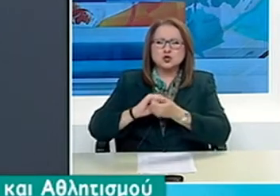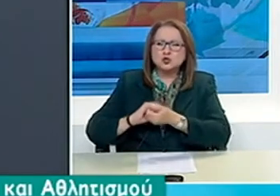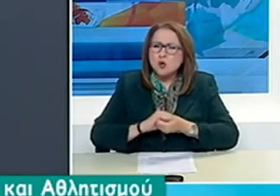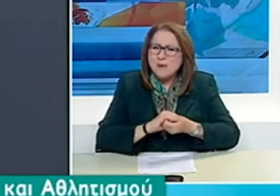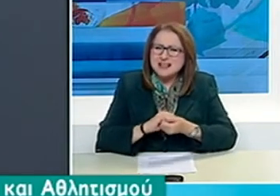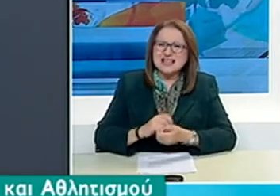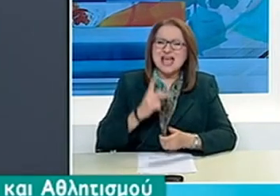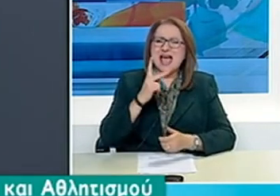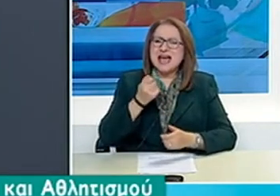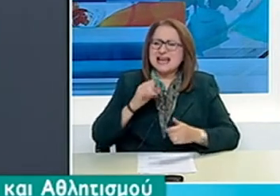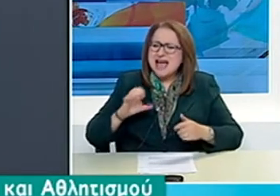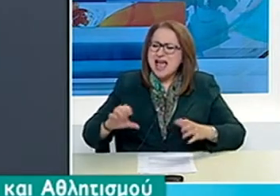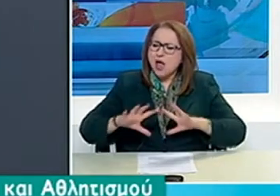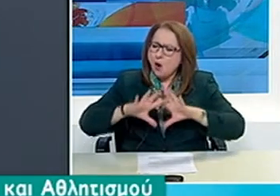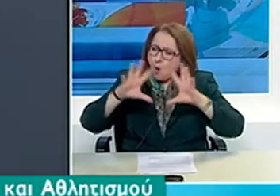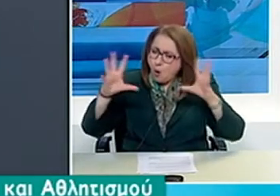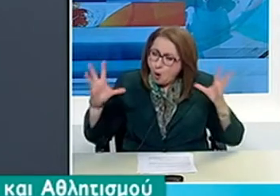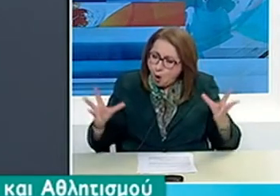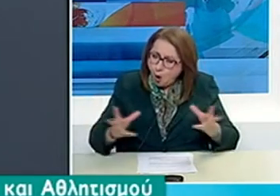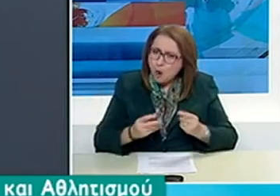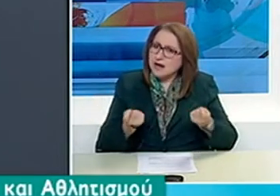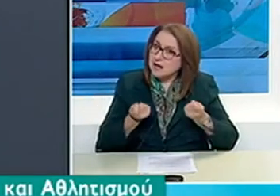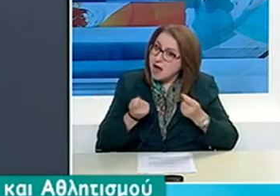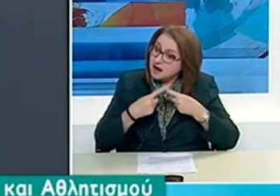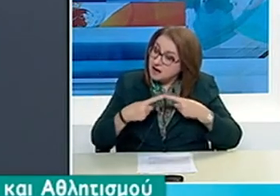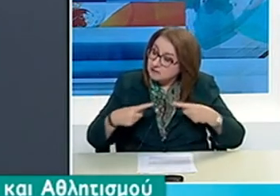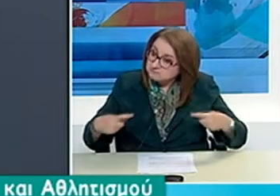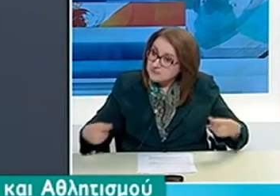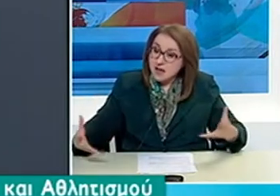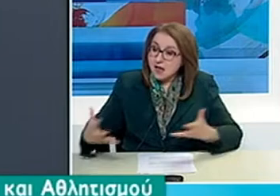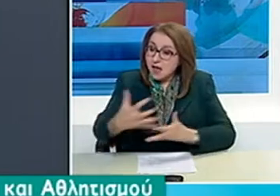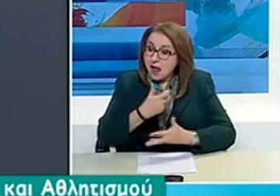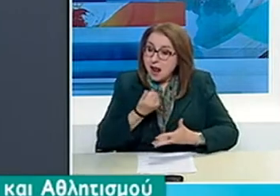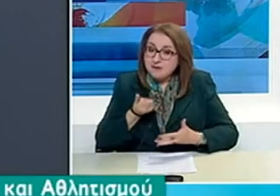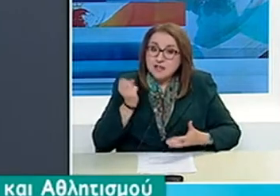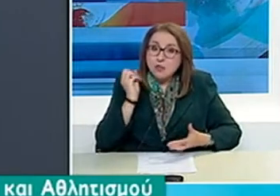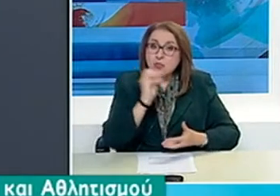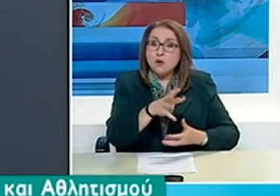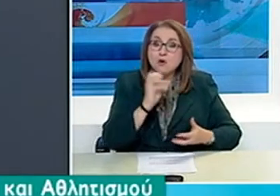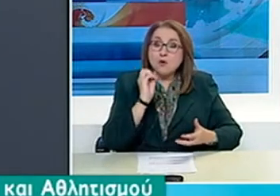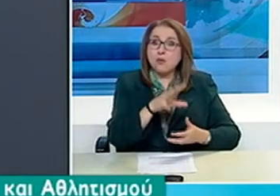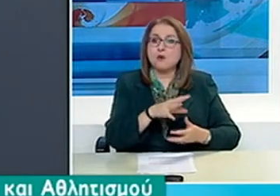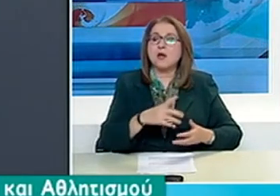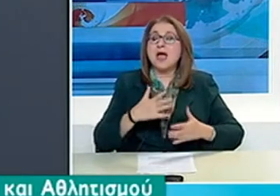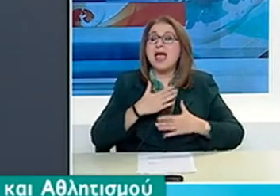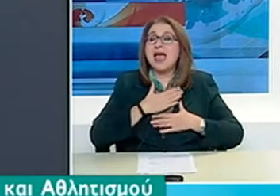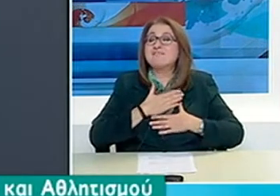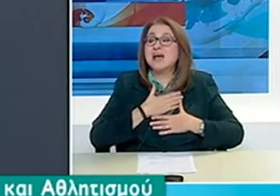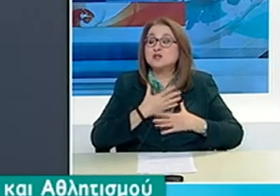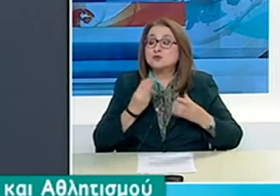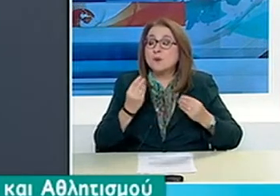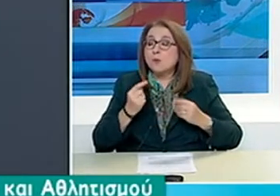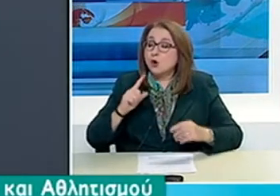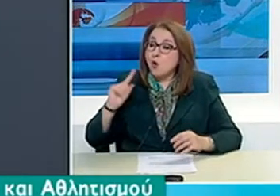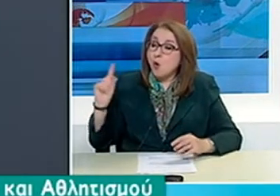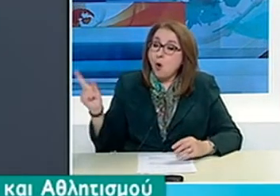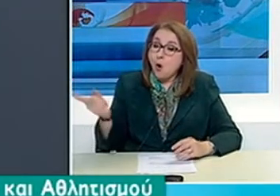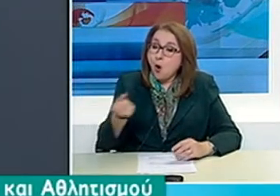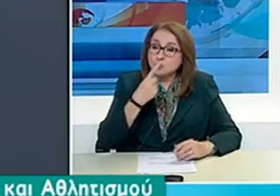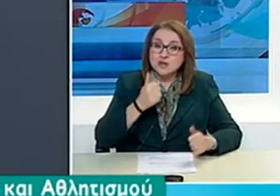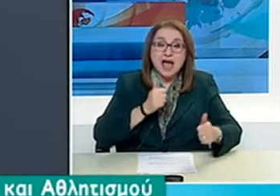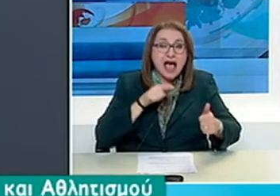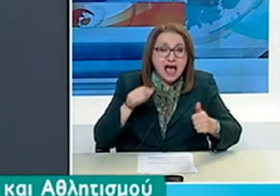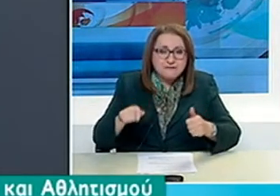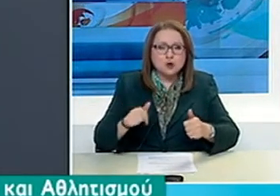και το δημόσιο σύστημα υγείας. Τους ευχαριστούμε όλους, όλους θερμά, διότι επιβεβαίωσαν τις διαχρονικές αξίες του